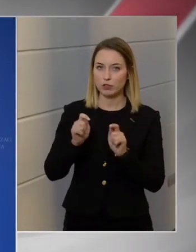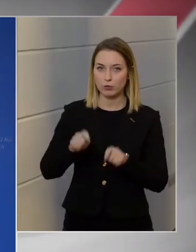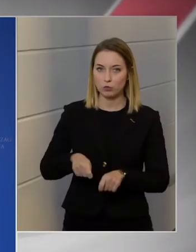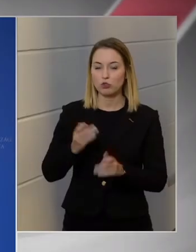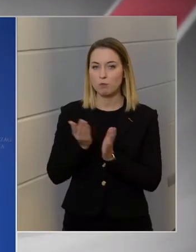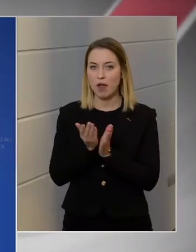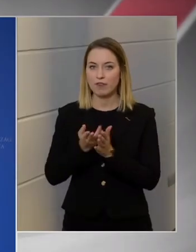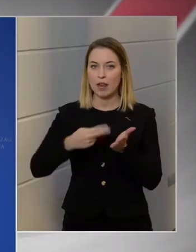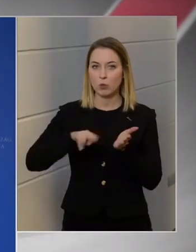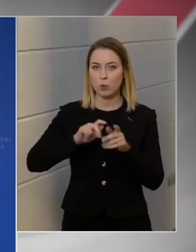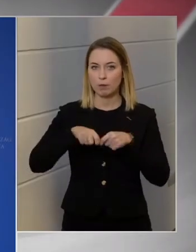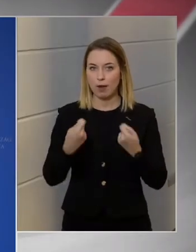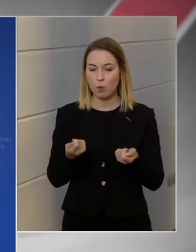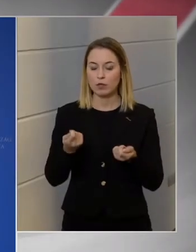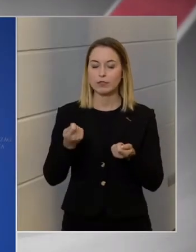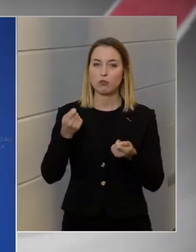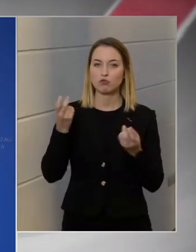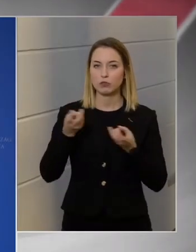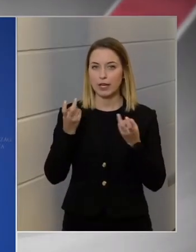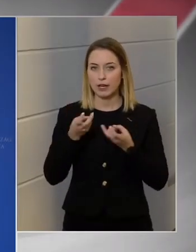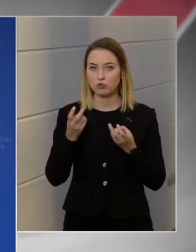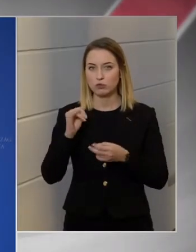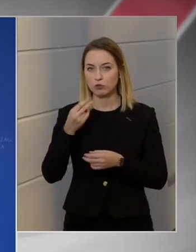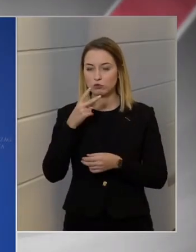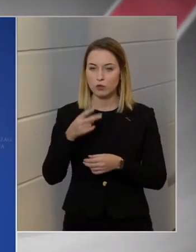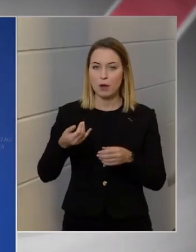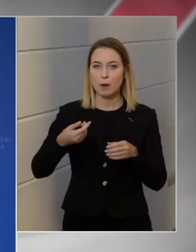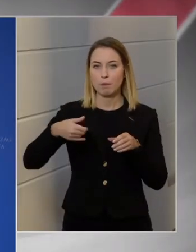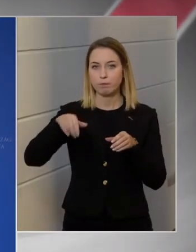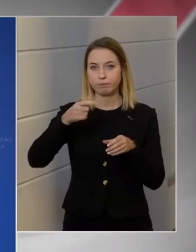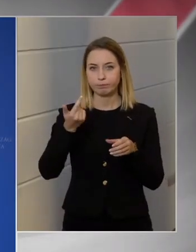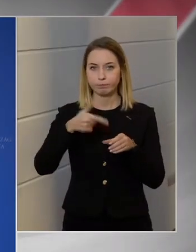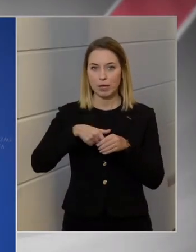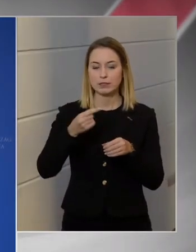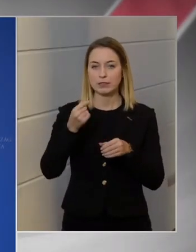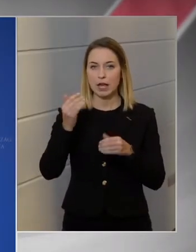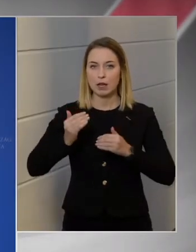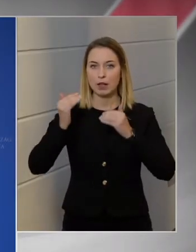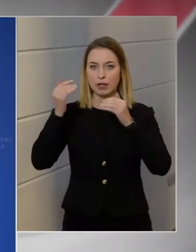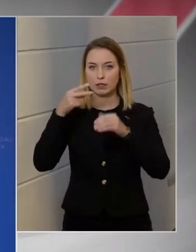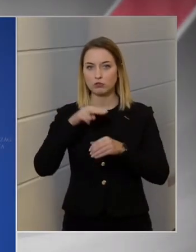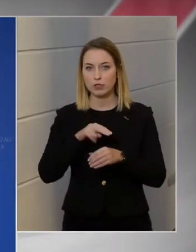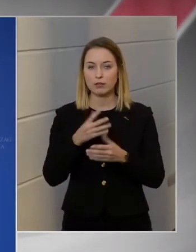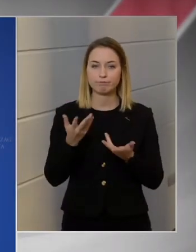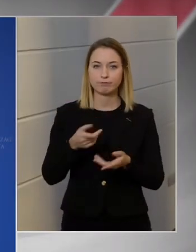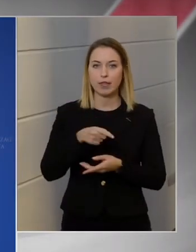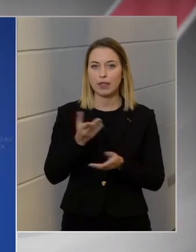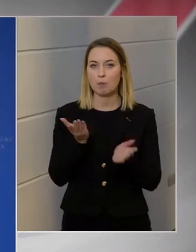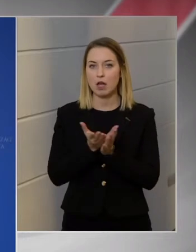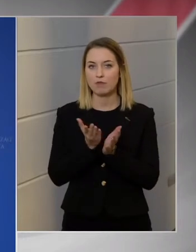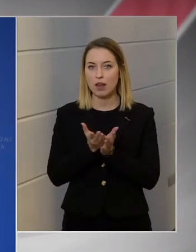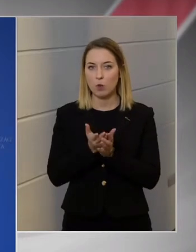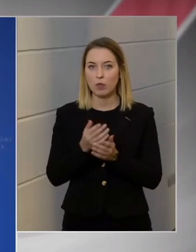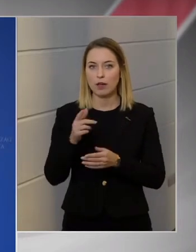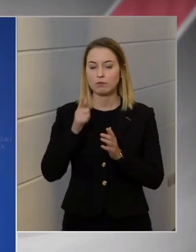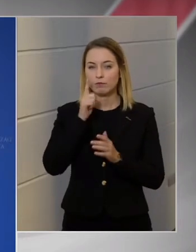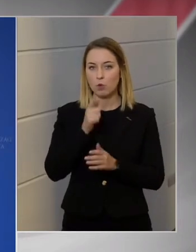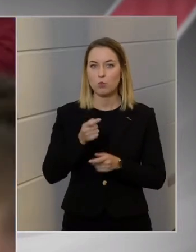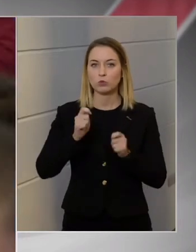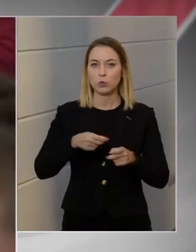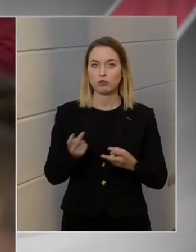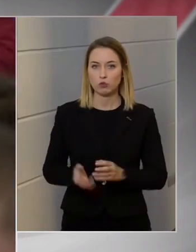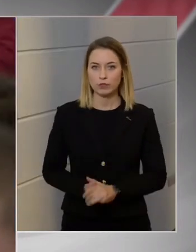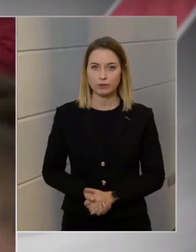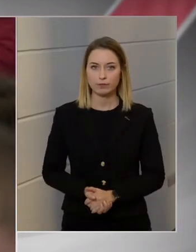keresünk, és a gazdaságra gyakorolt hatását nézzük a benzinár emelkedésnek, és ennek megfelelően fogunk döntést